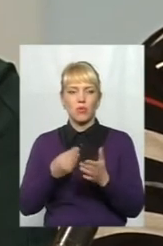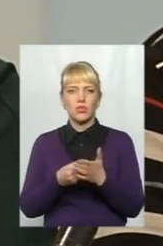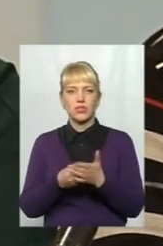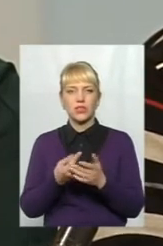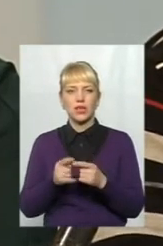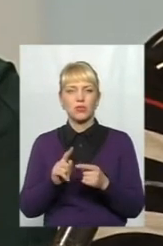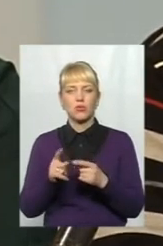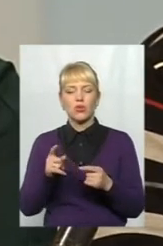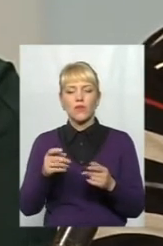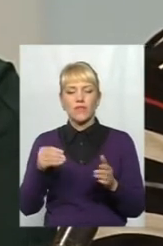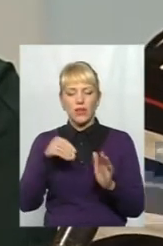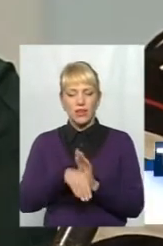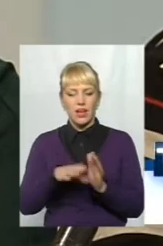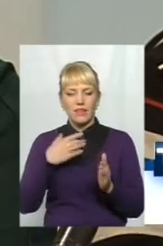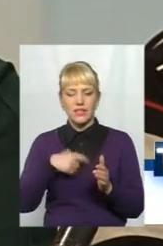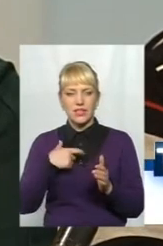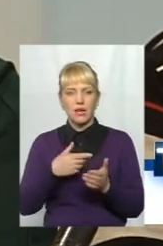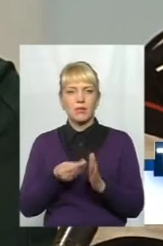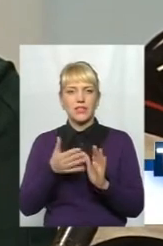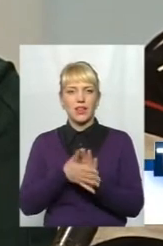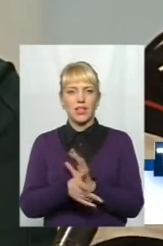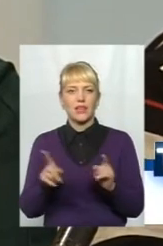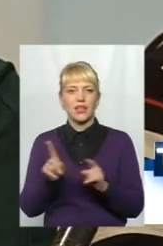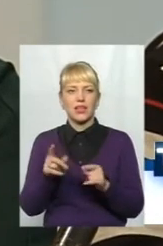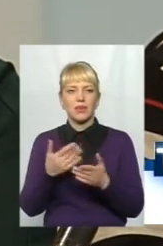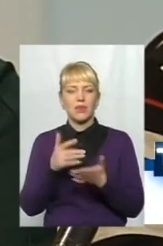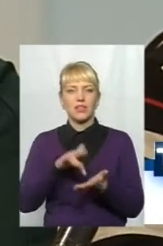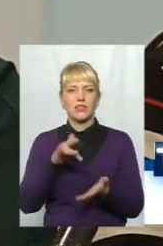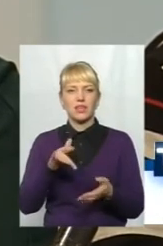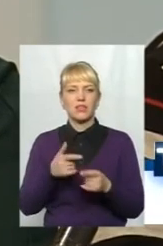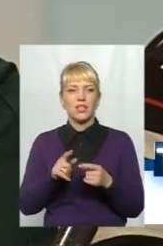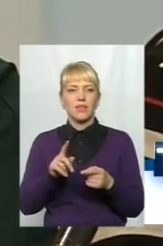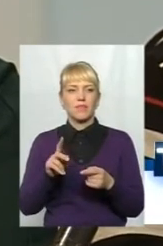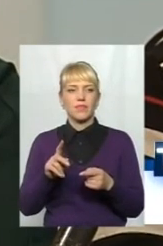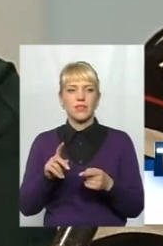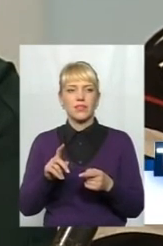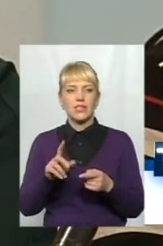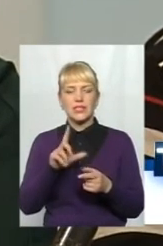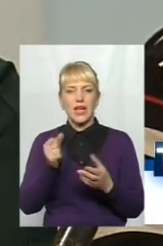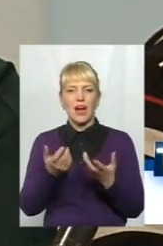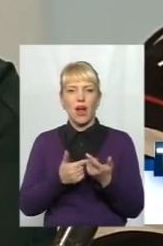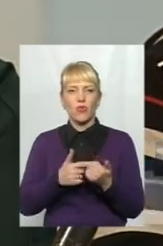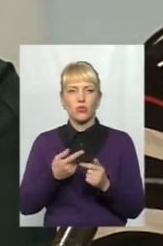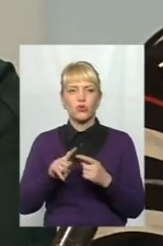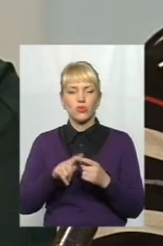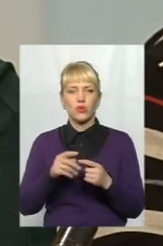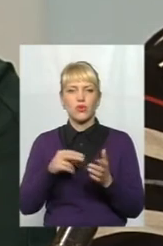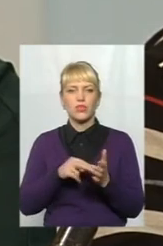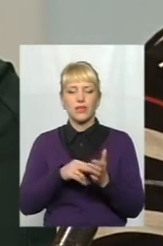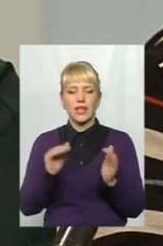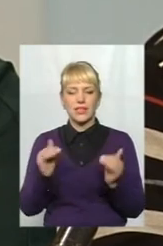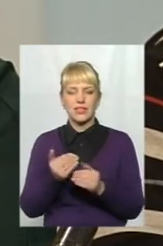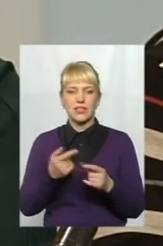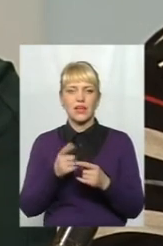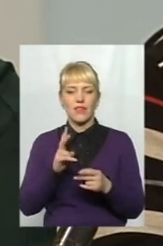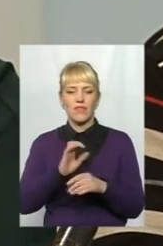себе ті затрати, які, от, великий підприємник Епіцентр там є, великий, наприклад, ще там інший сьогодні. Зарахунок цього ціна низька. То тепер і виробники,